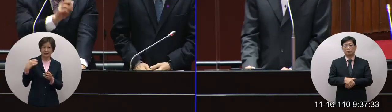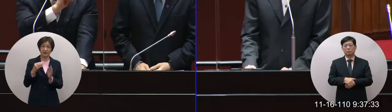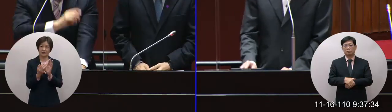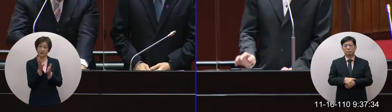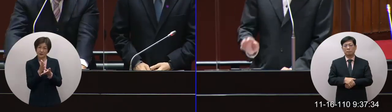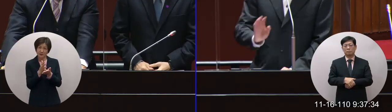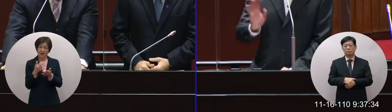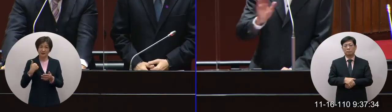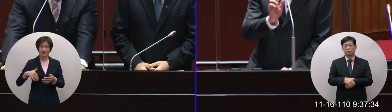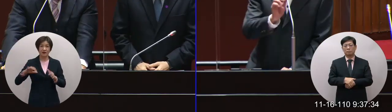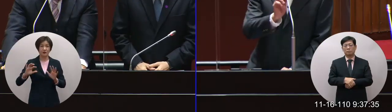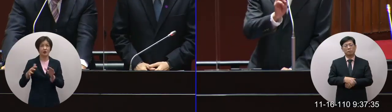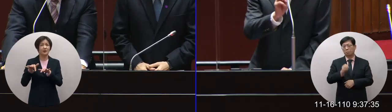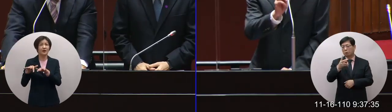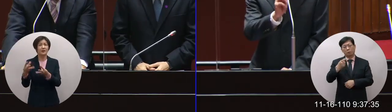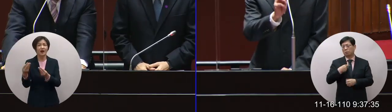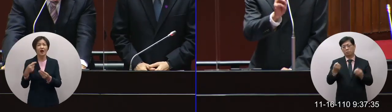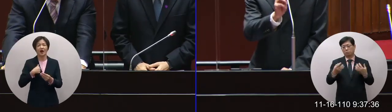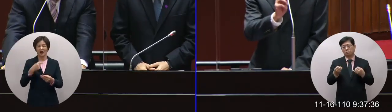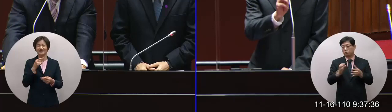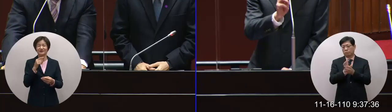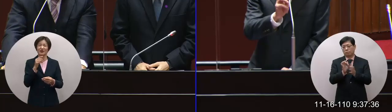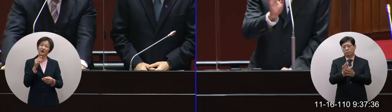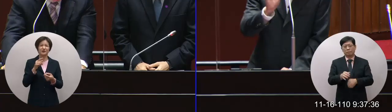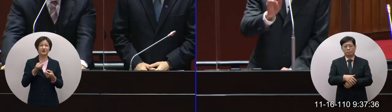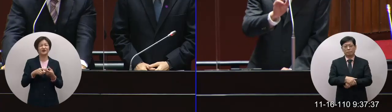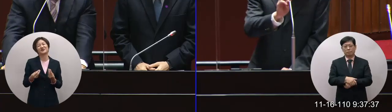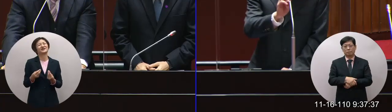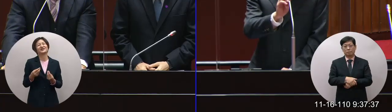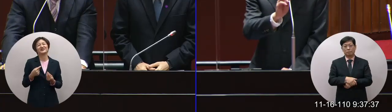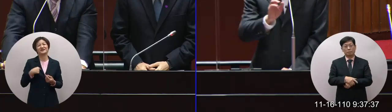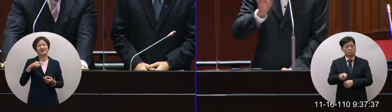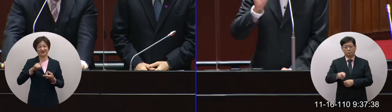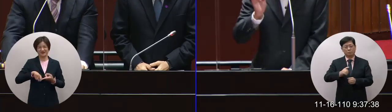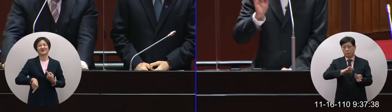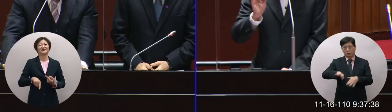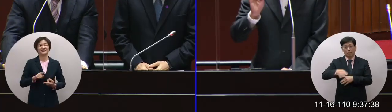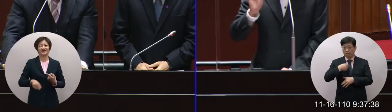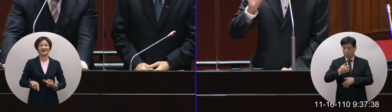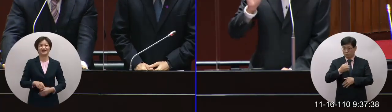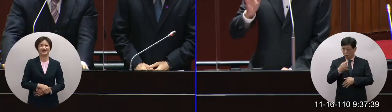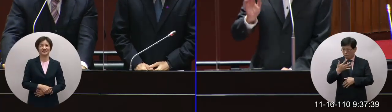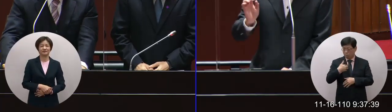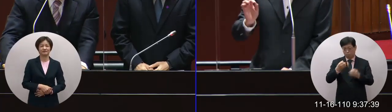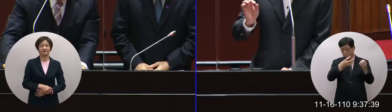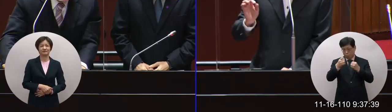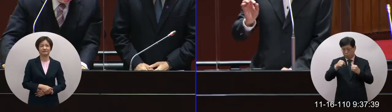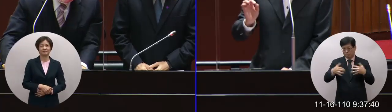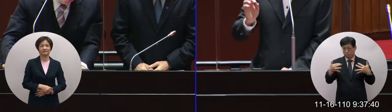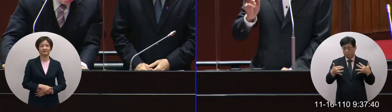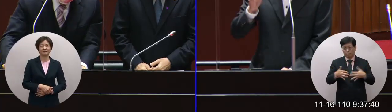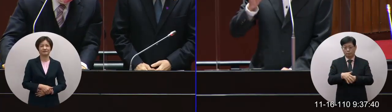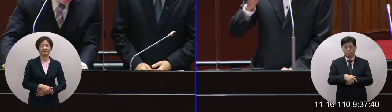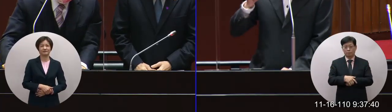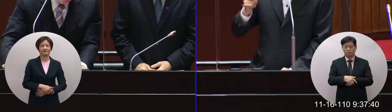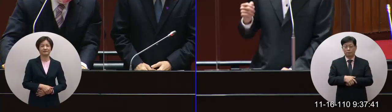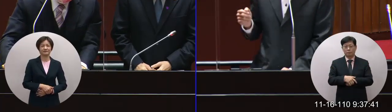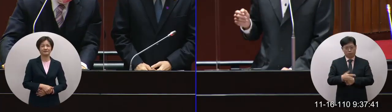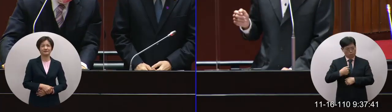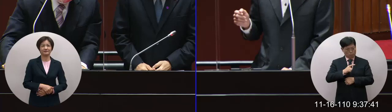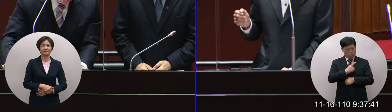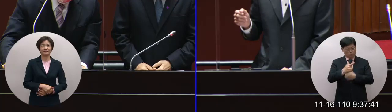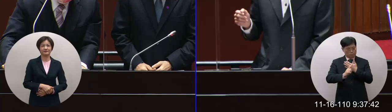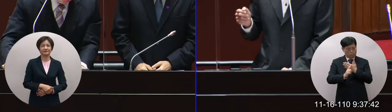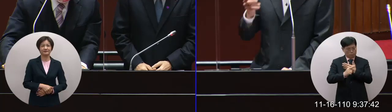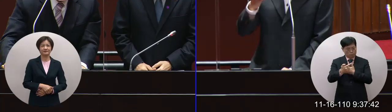這個是OK那個沒有關係不精確那個沒關係其實因為在討論那個議題齁我是很